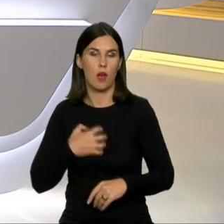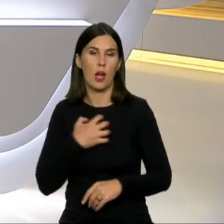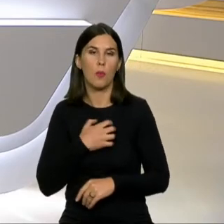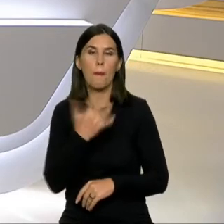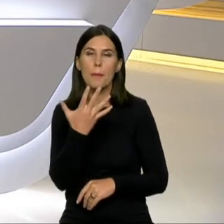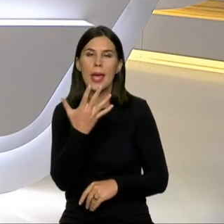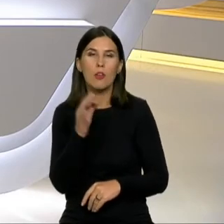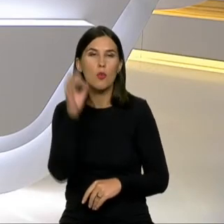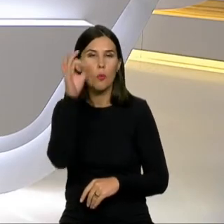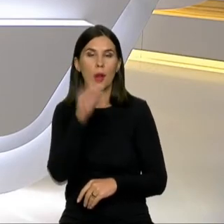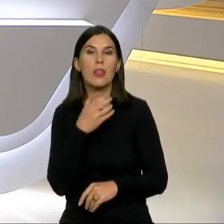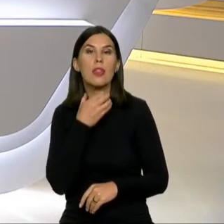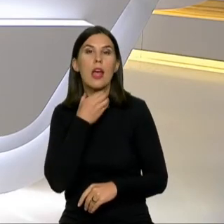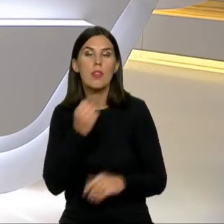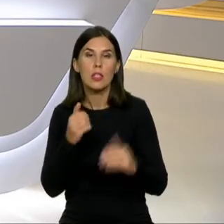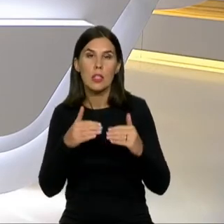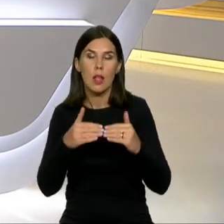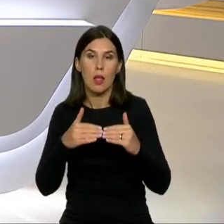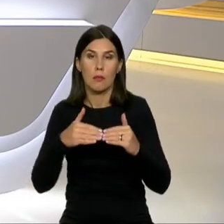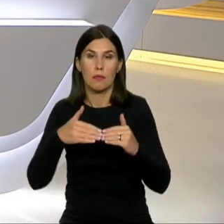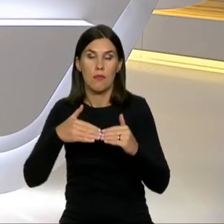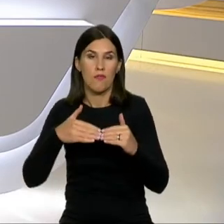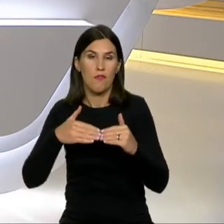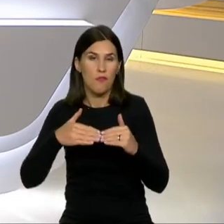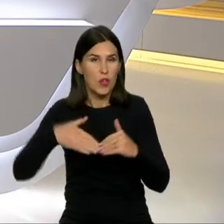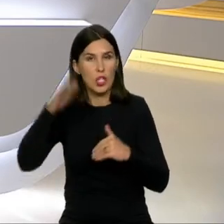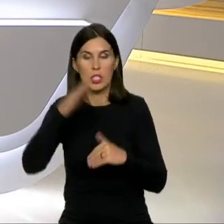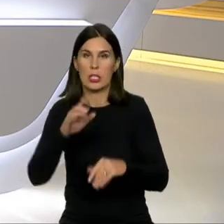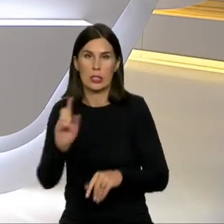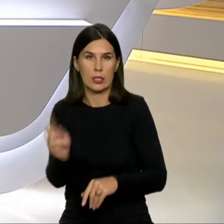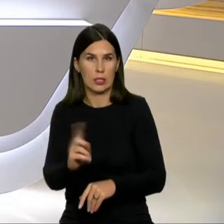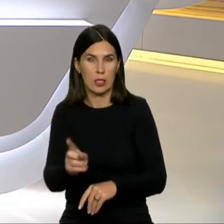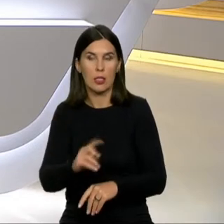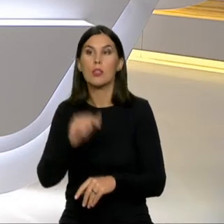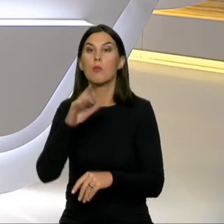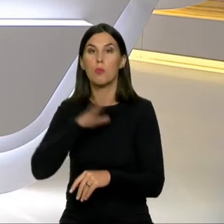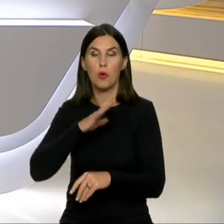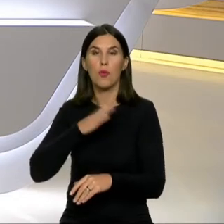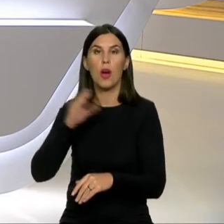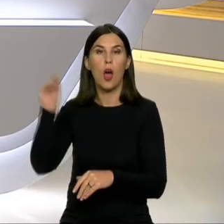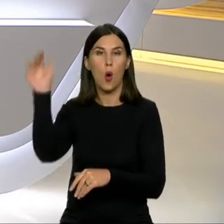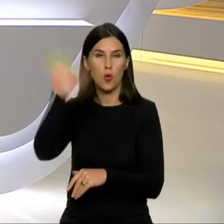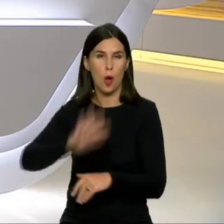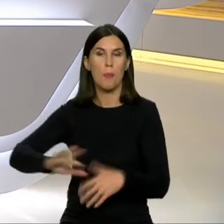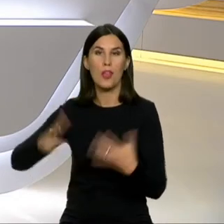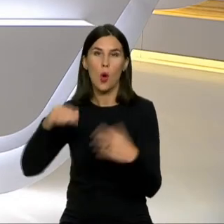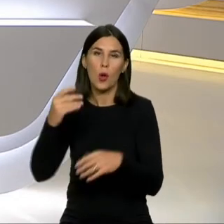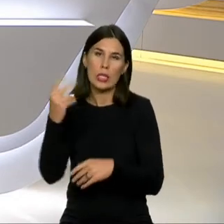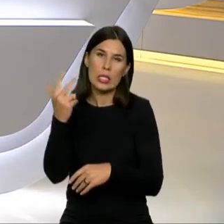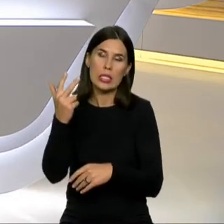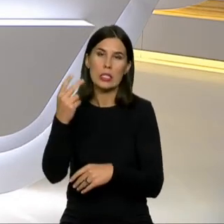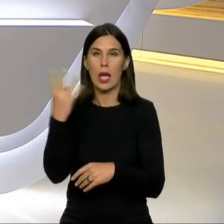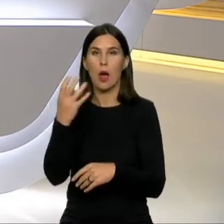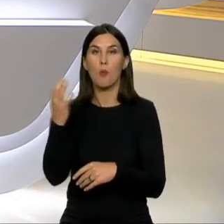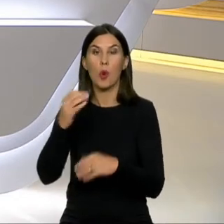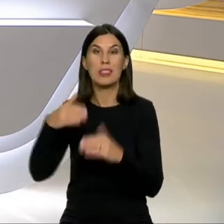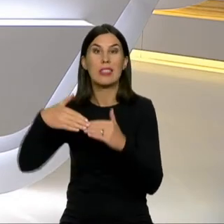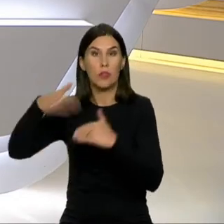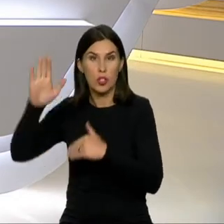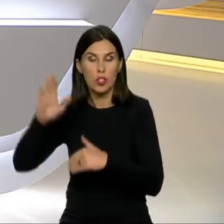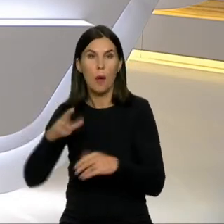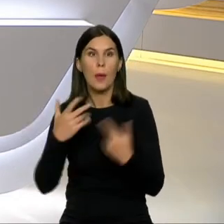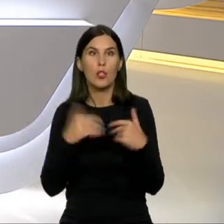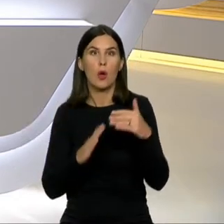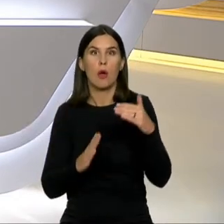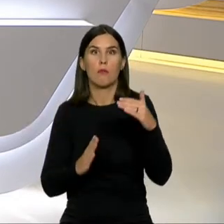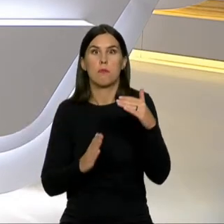procentų deficito ribos, nes jeigu, pažiūrėtume, daugelis Europos Sąjungos šalių turi apie 3-4 procentus, jeigu mes jau artėjame prie 5, tai yra